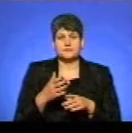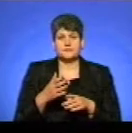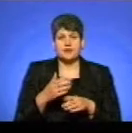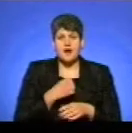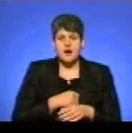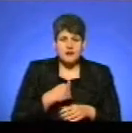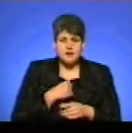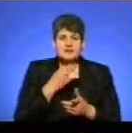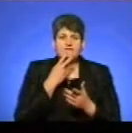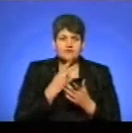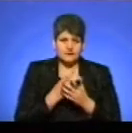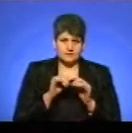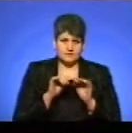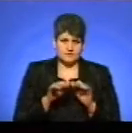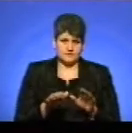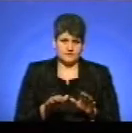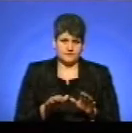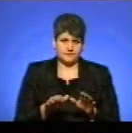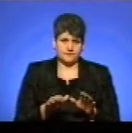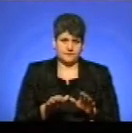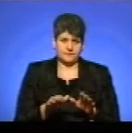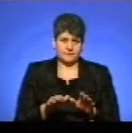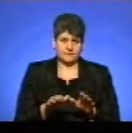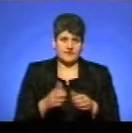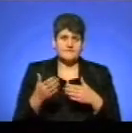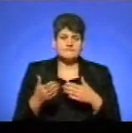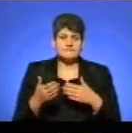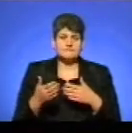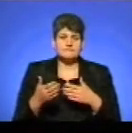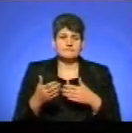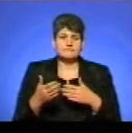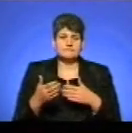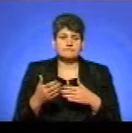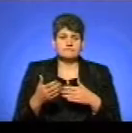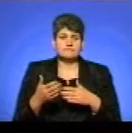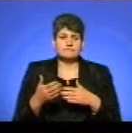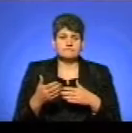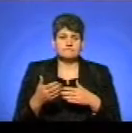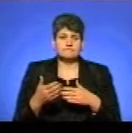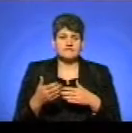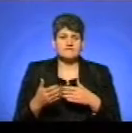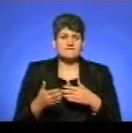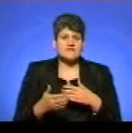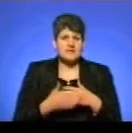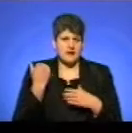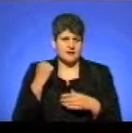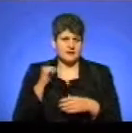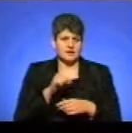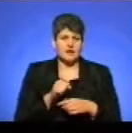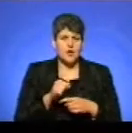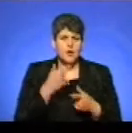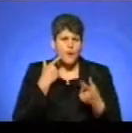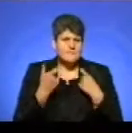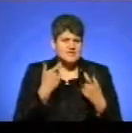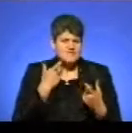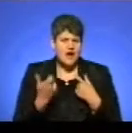вдарити, обізвати